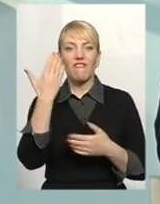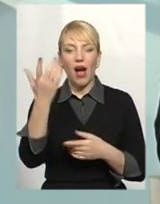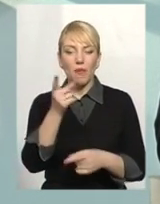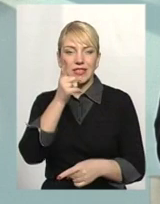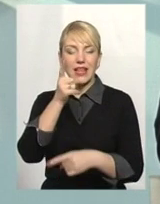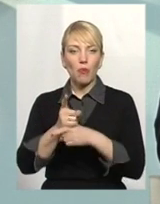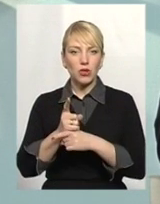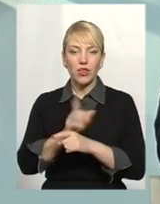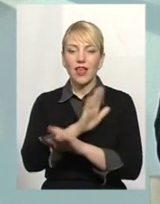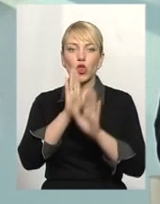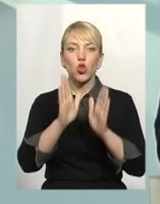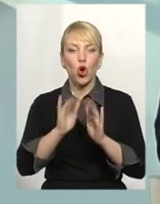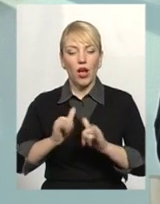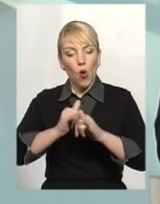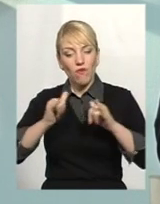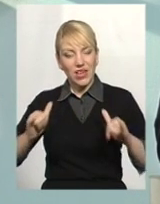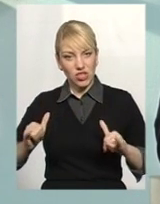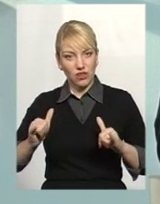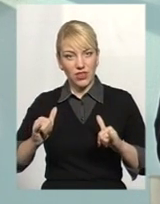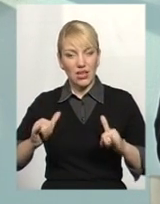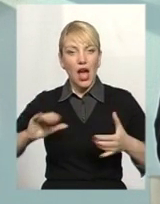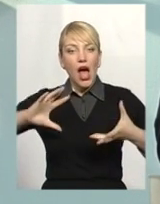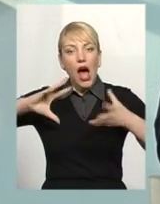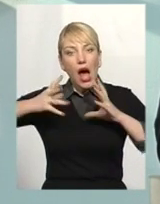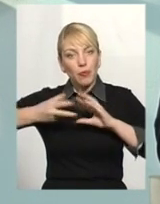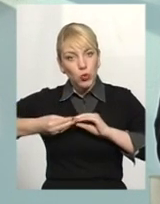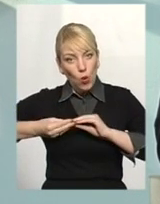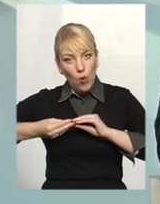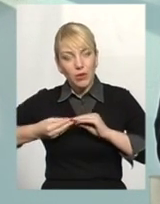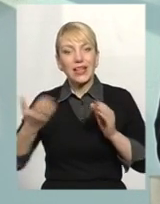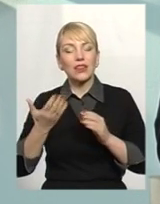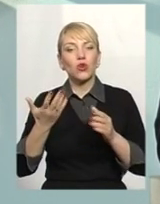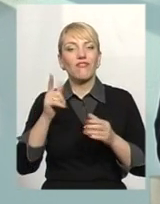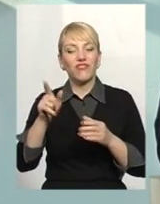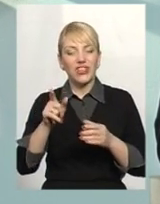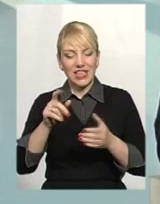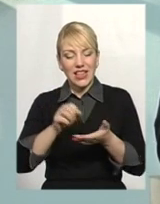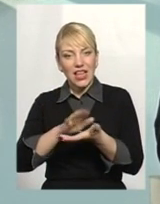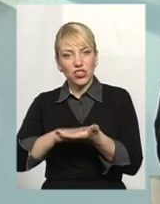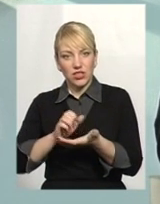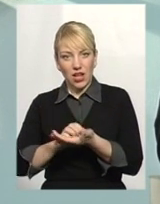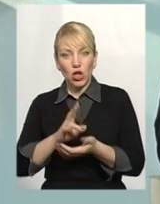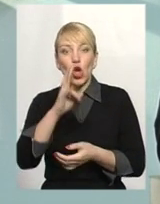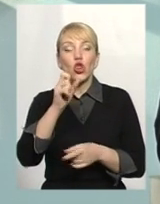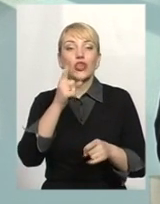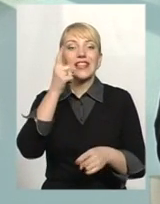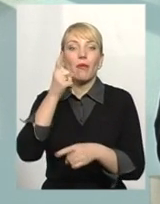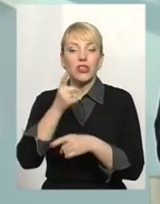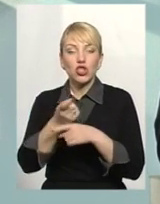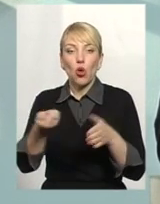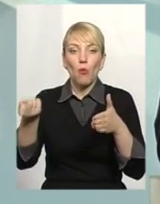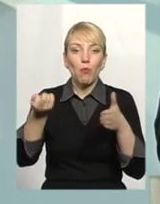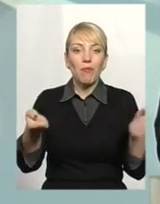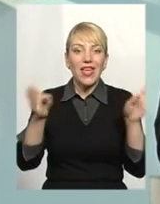тільки повеличувати объеми, за які ви начисляєте, але і запрещено заперекувати газ. Тільки що